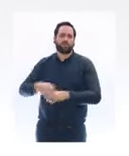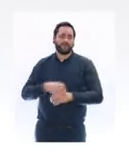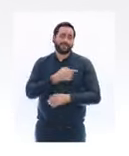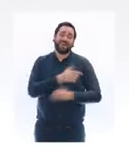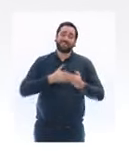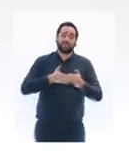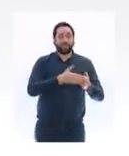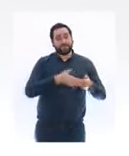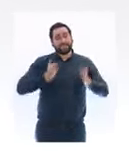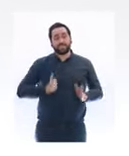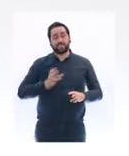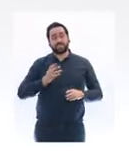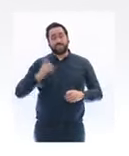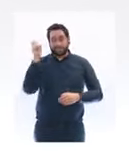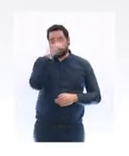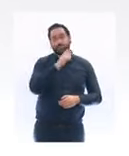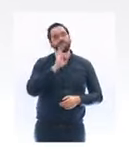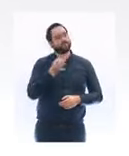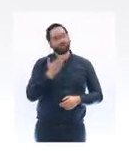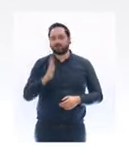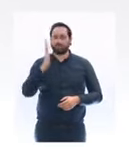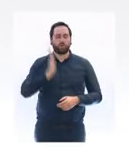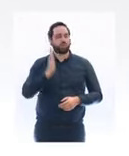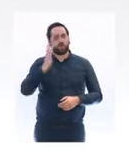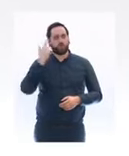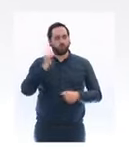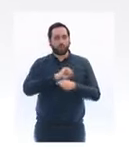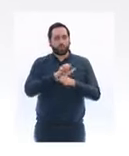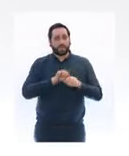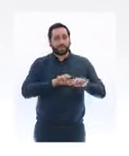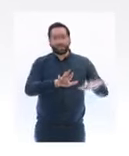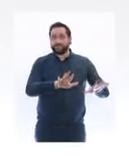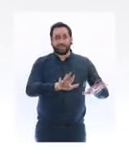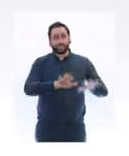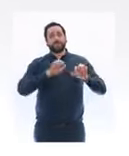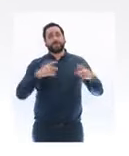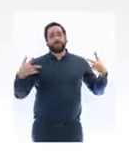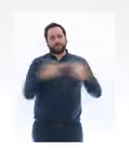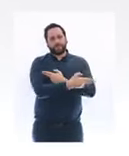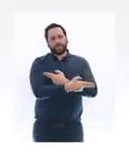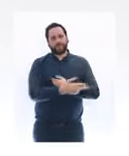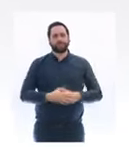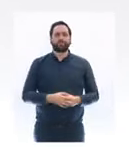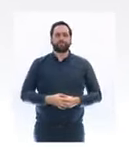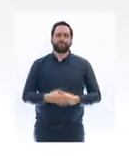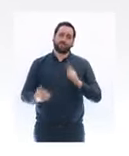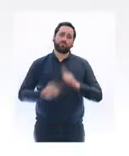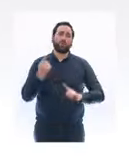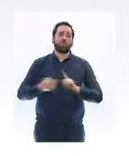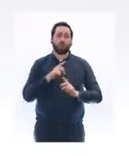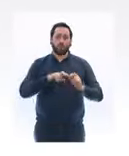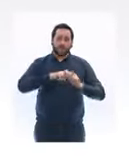pour contenir le virus. Il est aujourd'hui essentiel de restreindre les déplacements et les interactions en